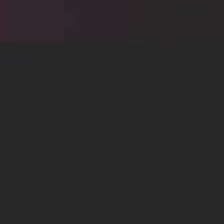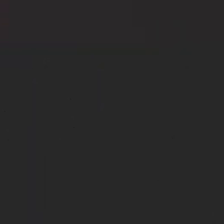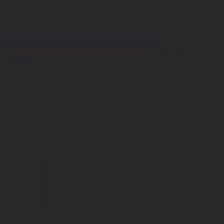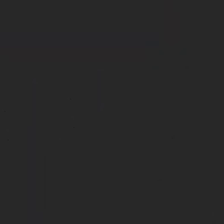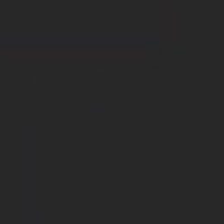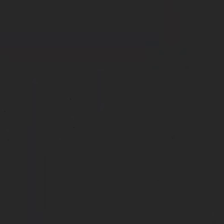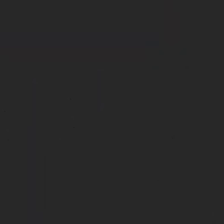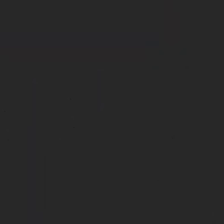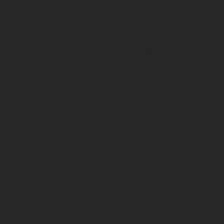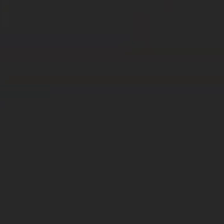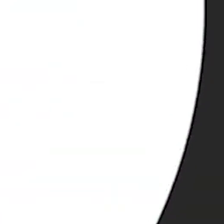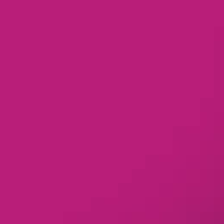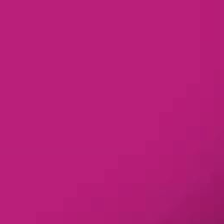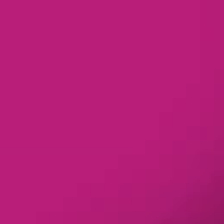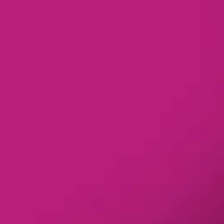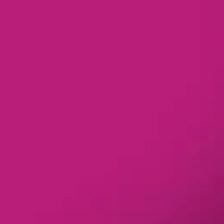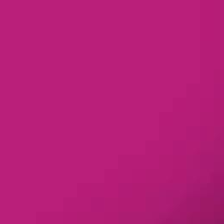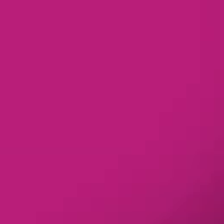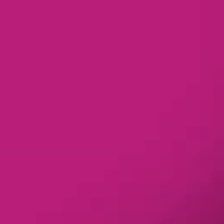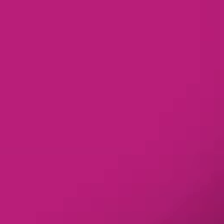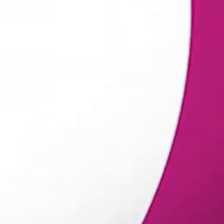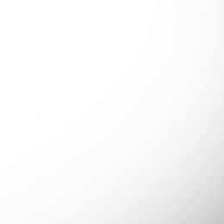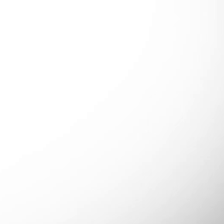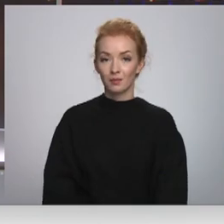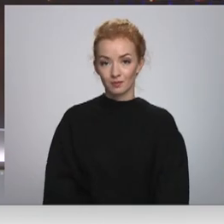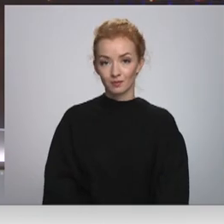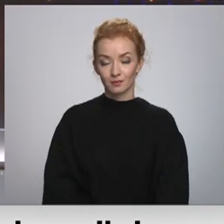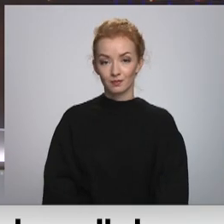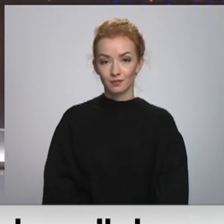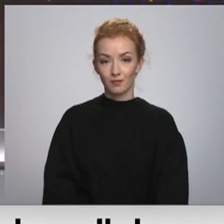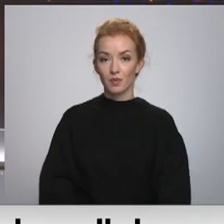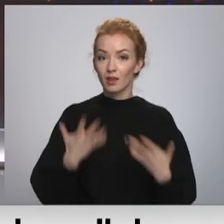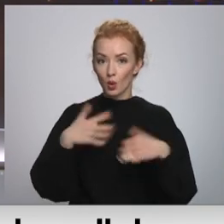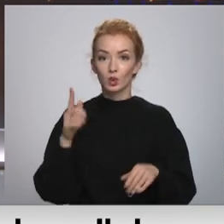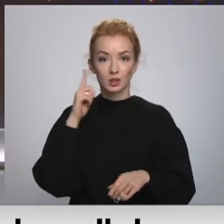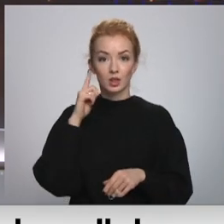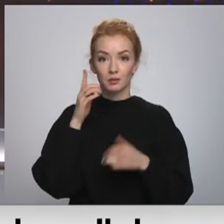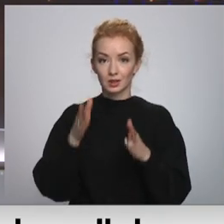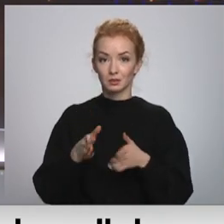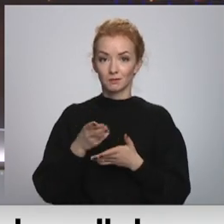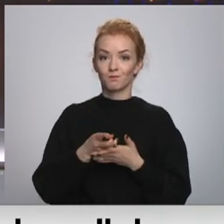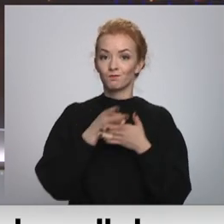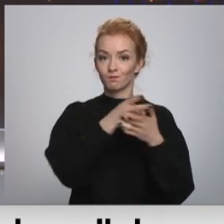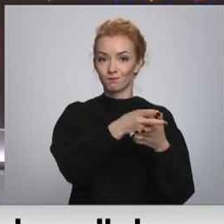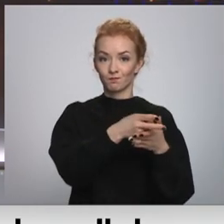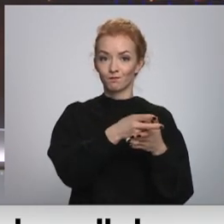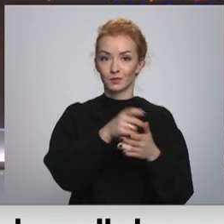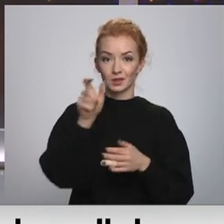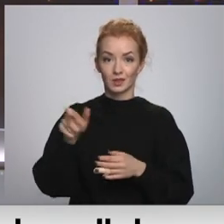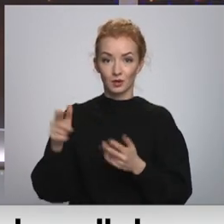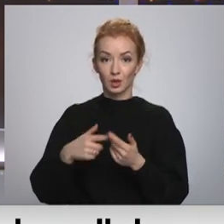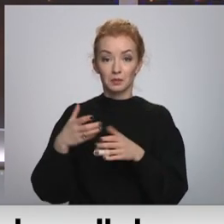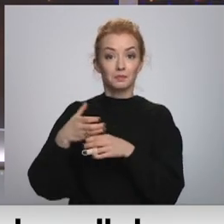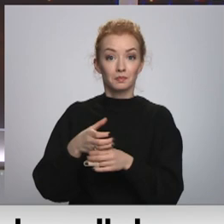Re! Viss ēters ir te! Jau dzirdējām hospitalizēto Covidu pacientu skaits